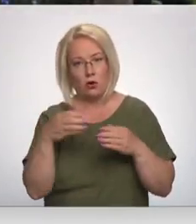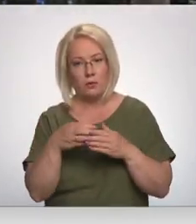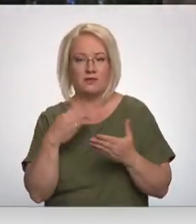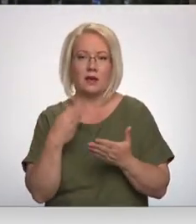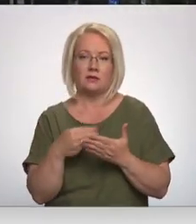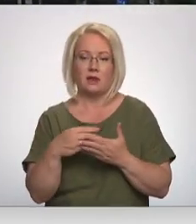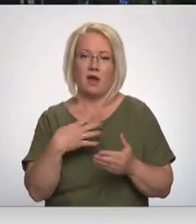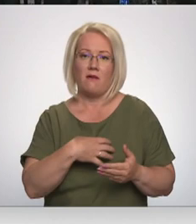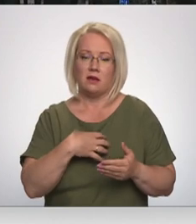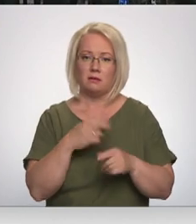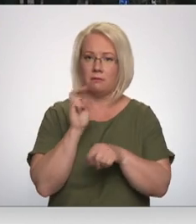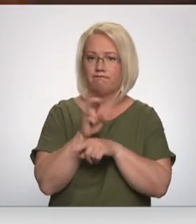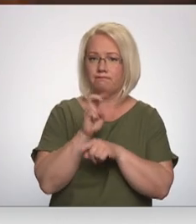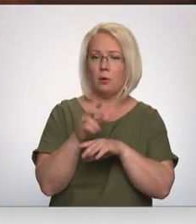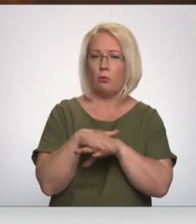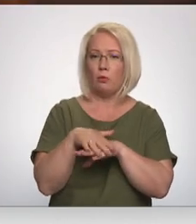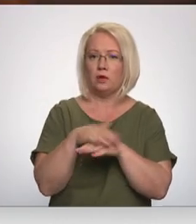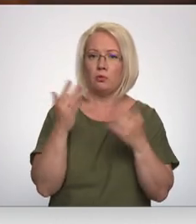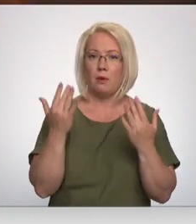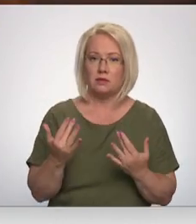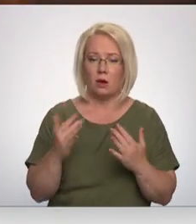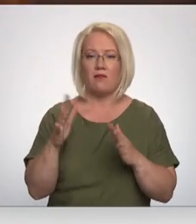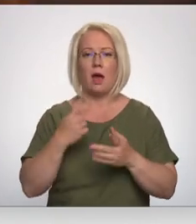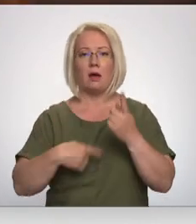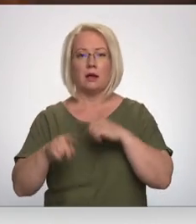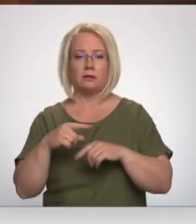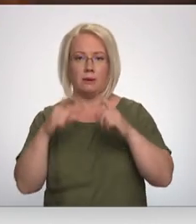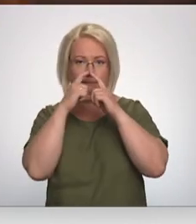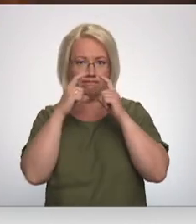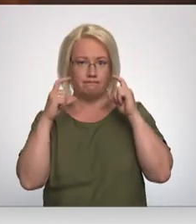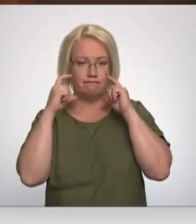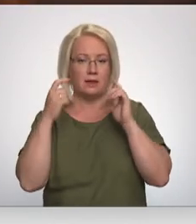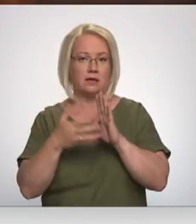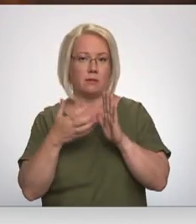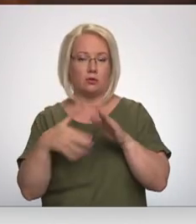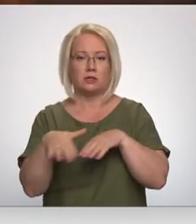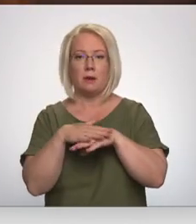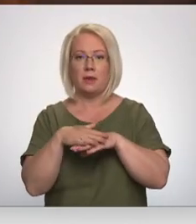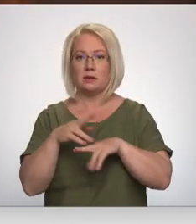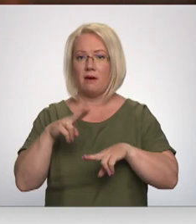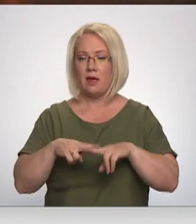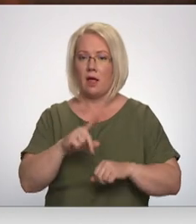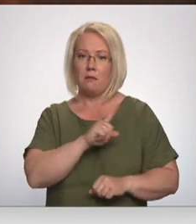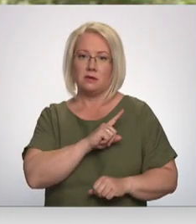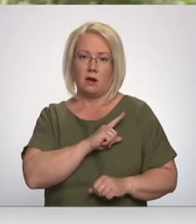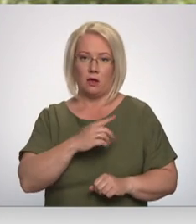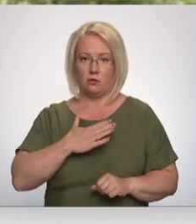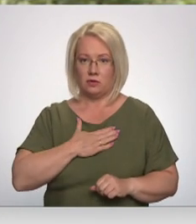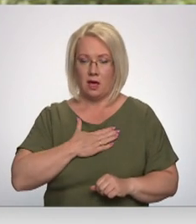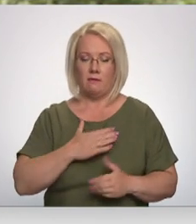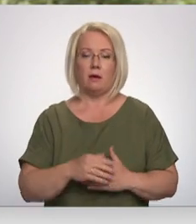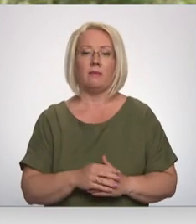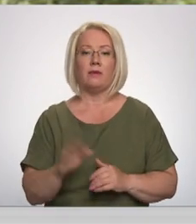vajadzību apmeklēt publiskus pasākumus, vai arī atgriezties pie sejas masku lietošanas sabiedriskās vietās, lai pasargātu sevi. Viss